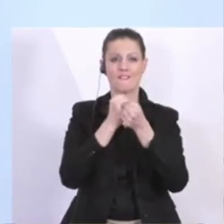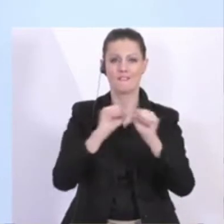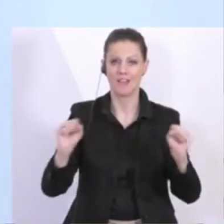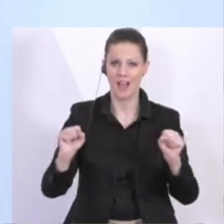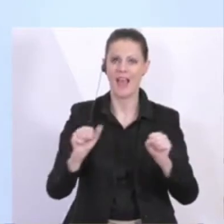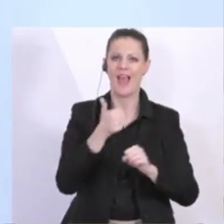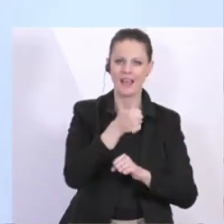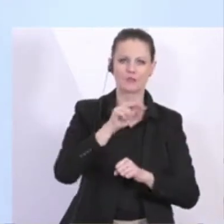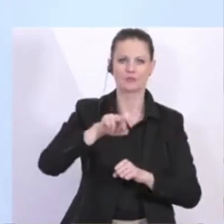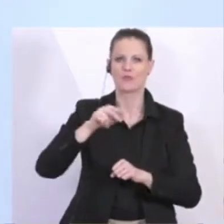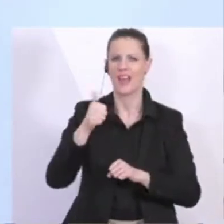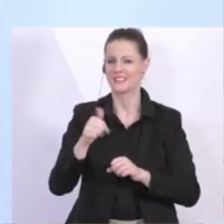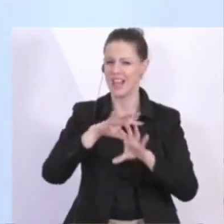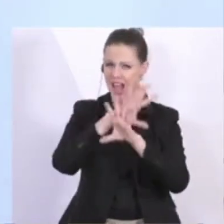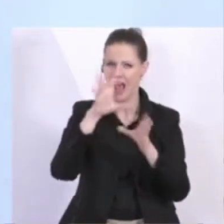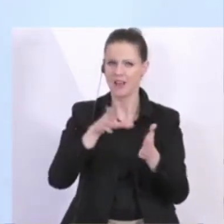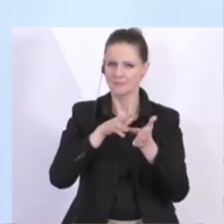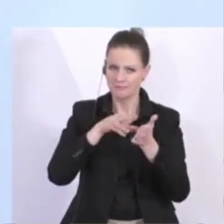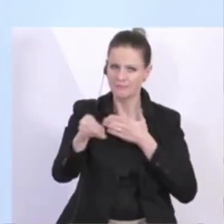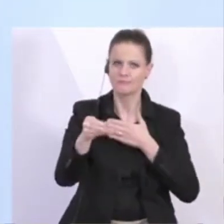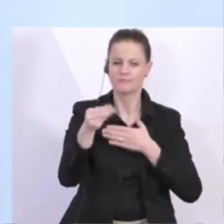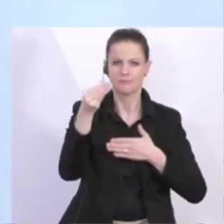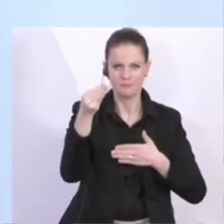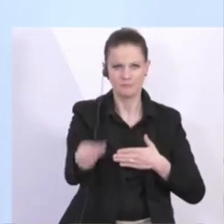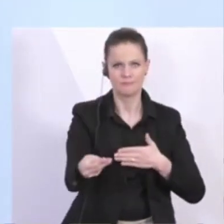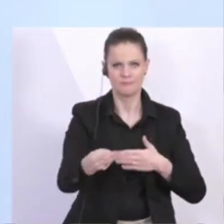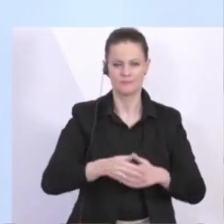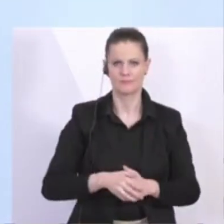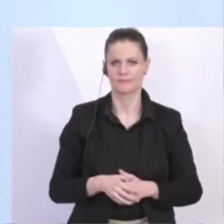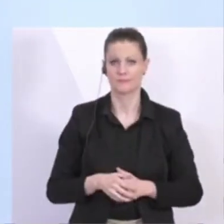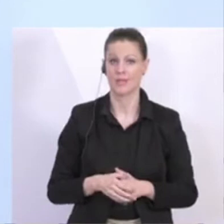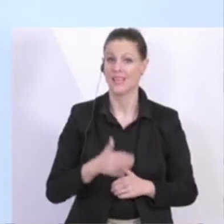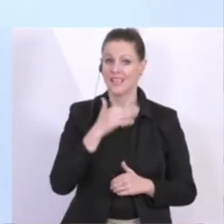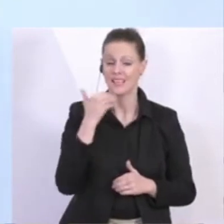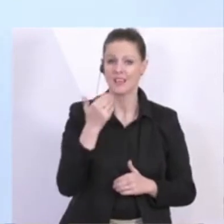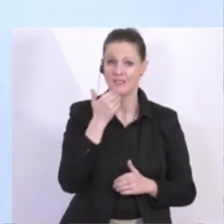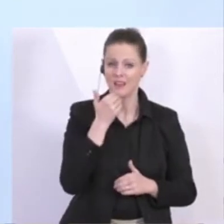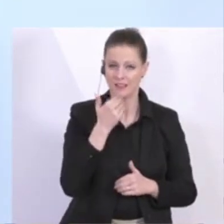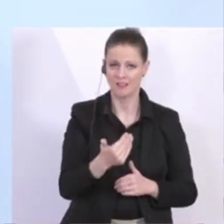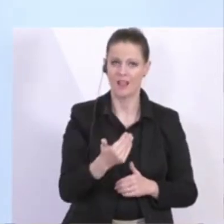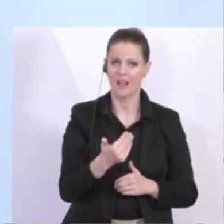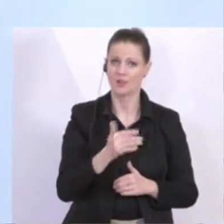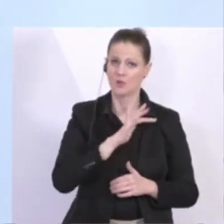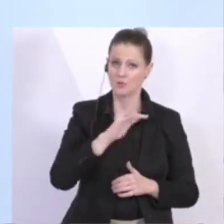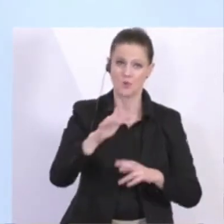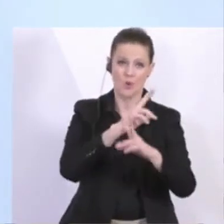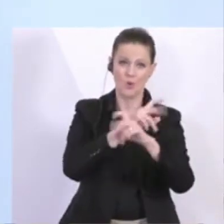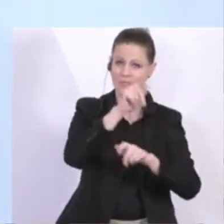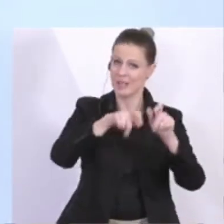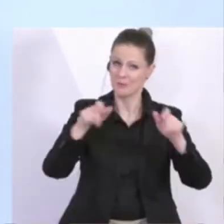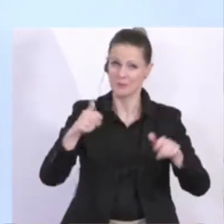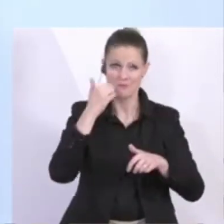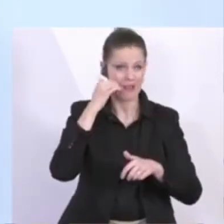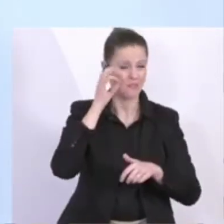auch wirklich bei allen Mitarbeiterinnen und Mitarbeitern ankommt. Vielen Dank allen Österreicherinnen und